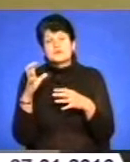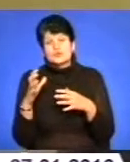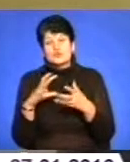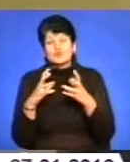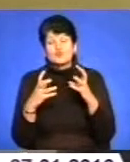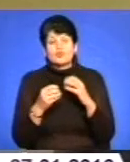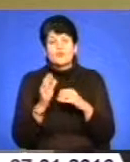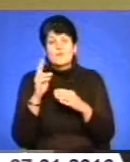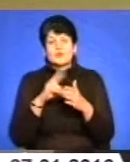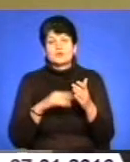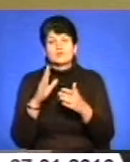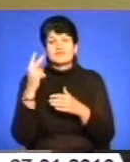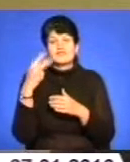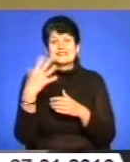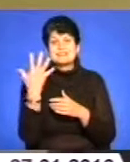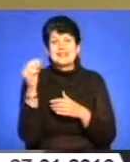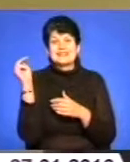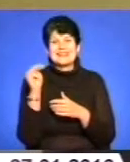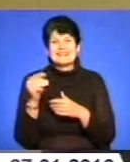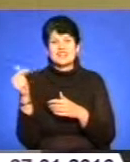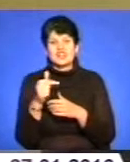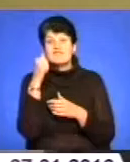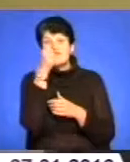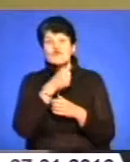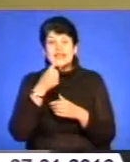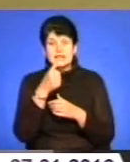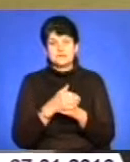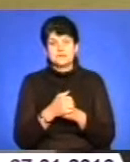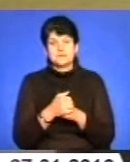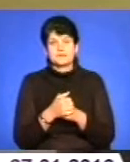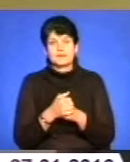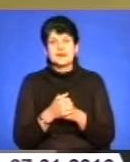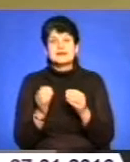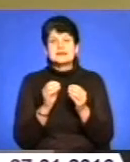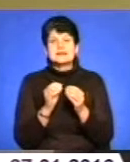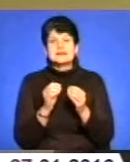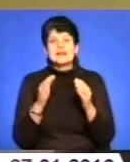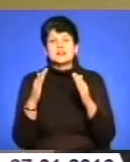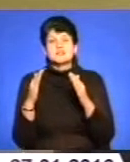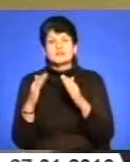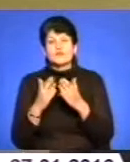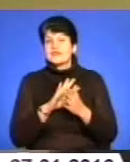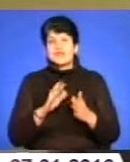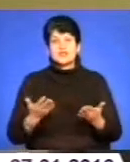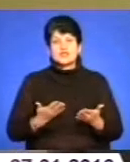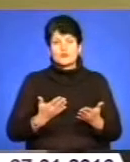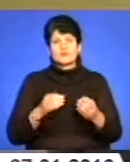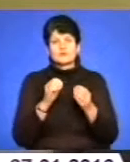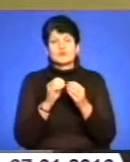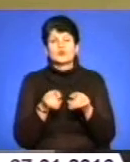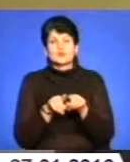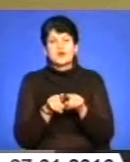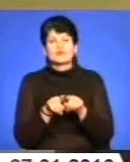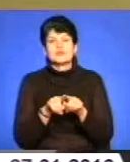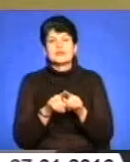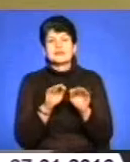податку буде становити 25 тисяч гривень на рік. Ставка податку для житлової і нежитлової нерухомості в місті Тернополі залишається на